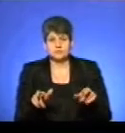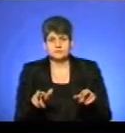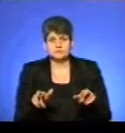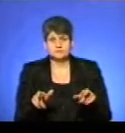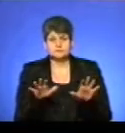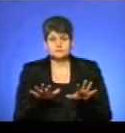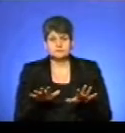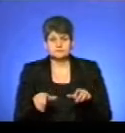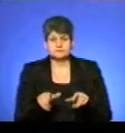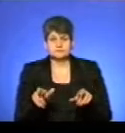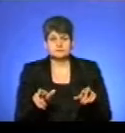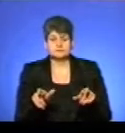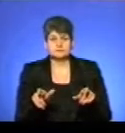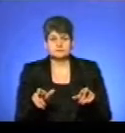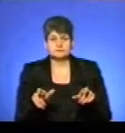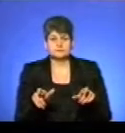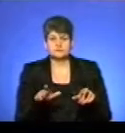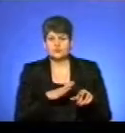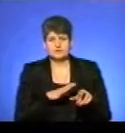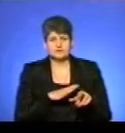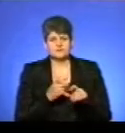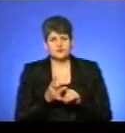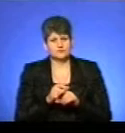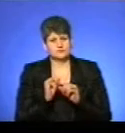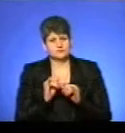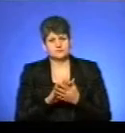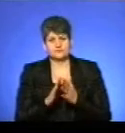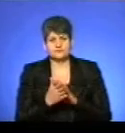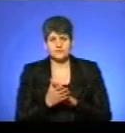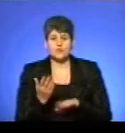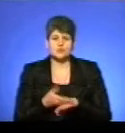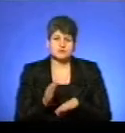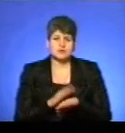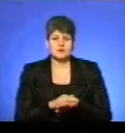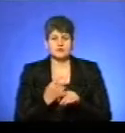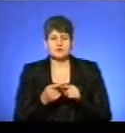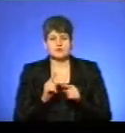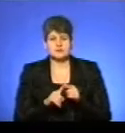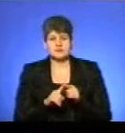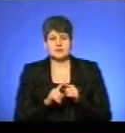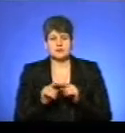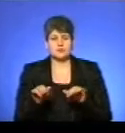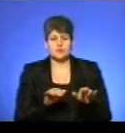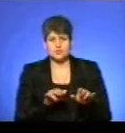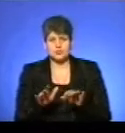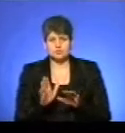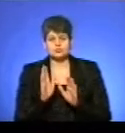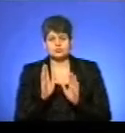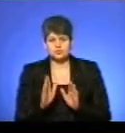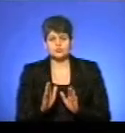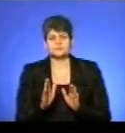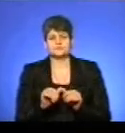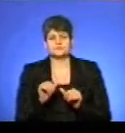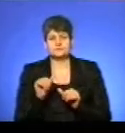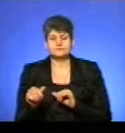які вкрай були в незадовільному стані, ускладнюється по них рух, значить, будуть в деяких